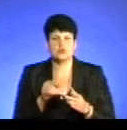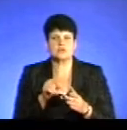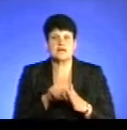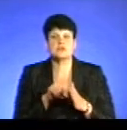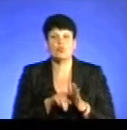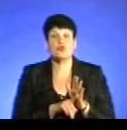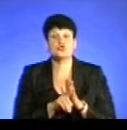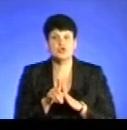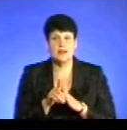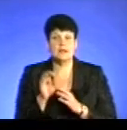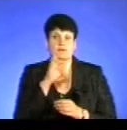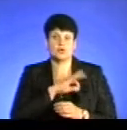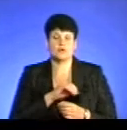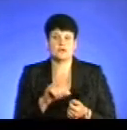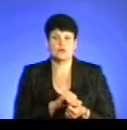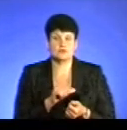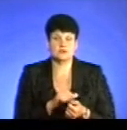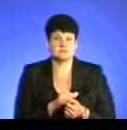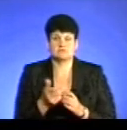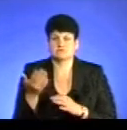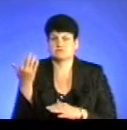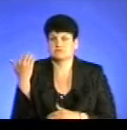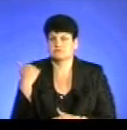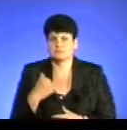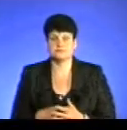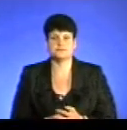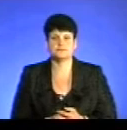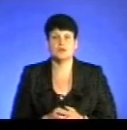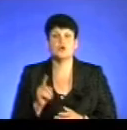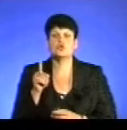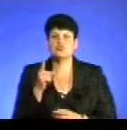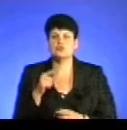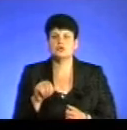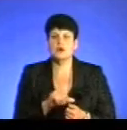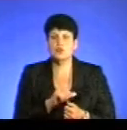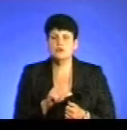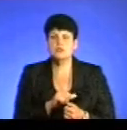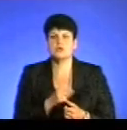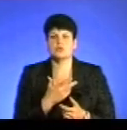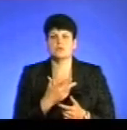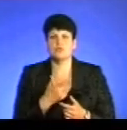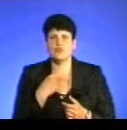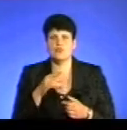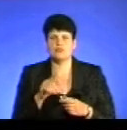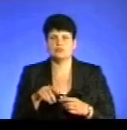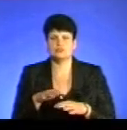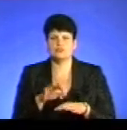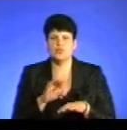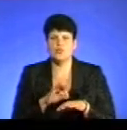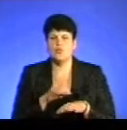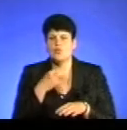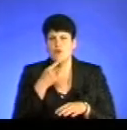вживати ці наркотичні речовини значно раніше. Чому наркоманію називають саме захворюванням?